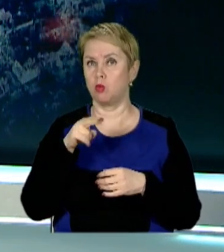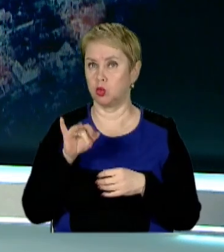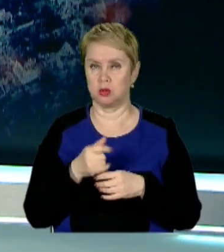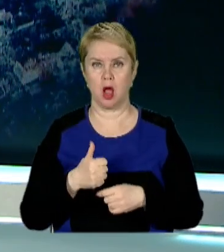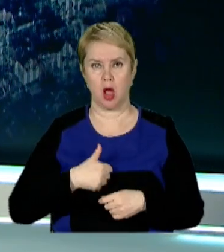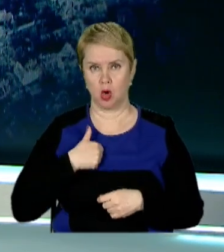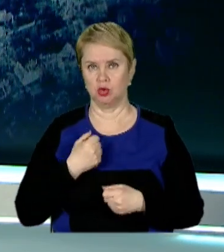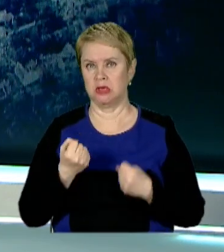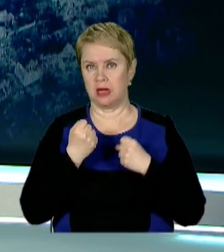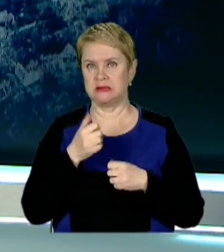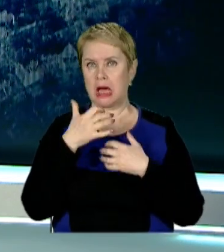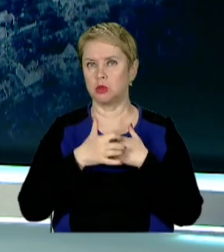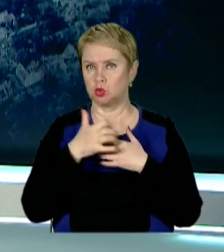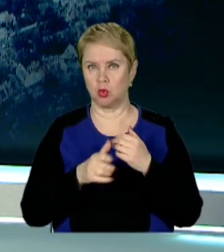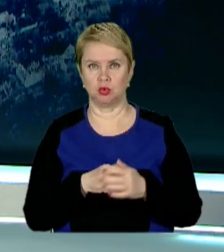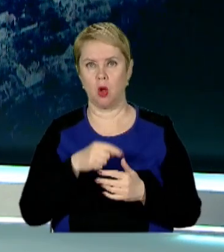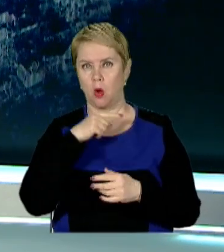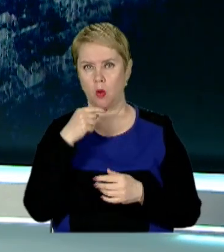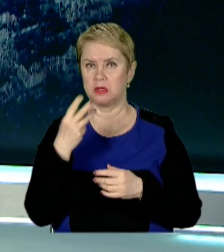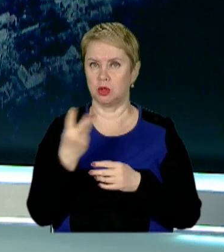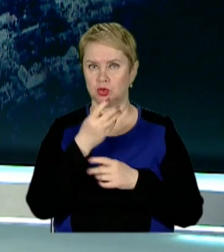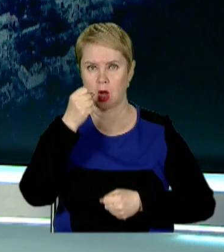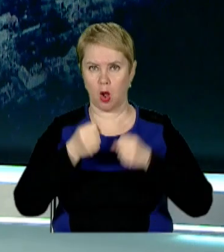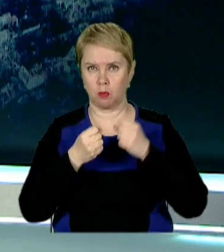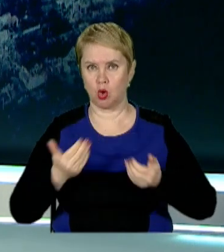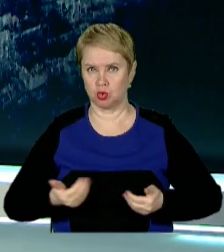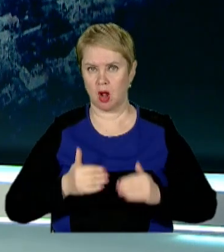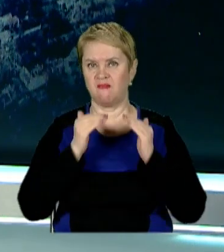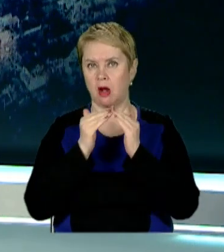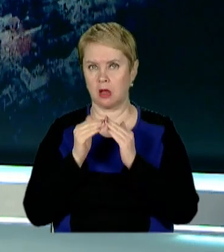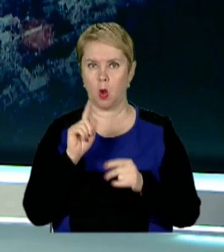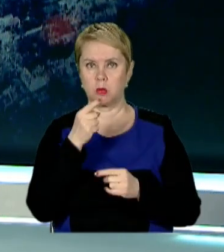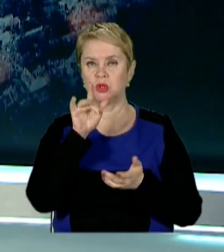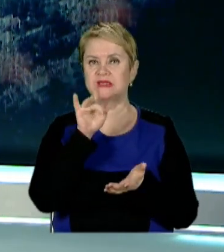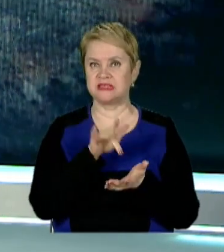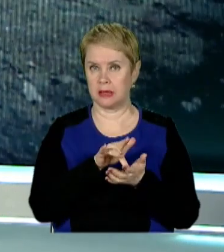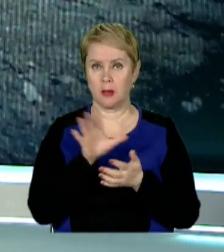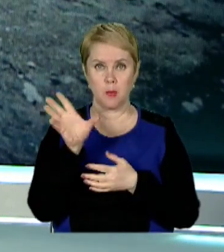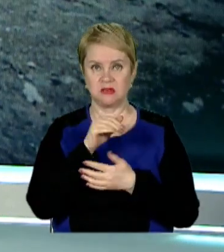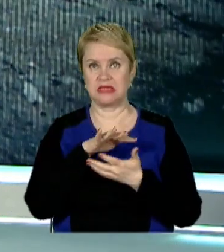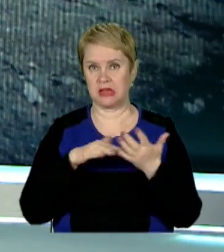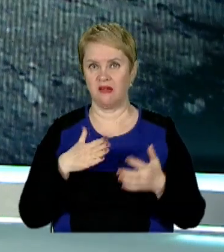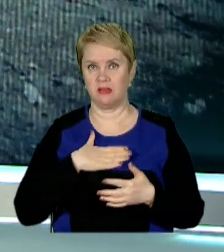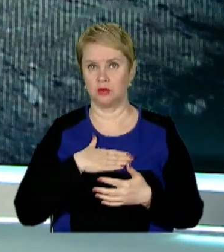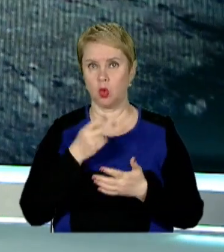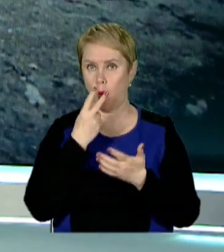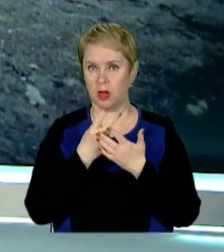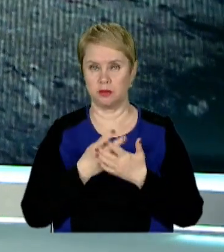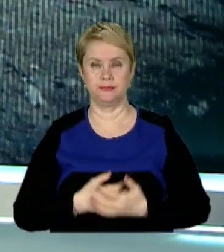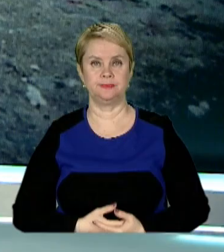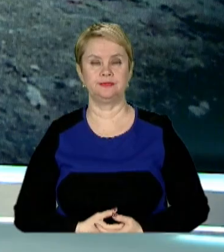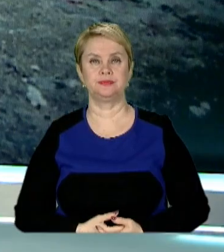Героїчно тримається і Херсонщина, окупанти тричі гатили по житлових кварталах обласного центру. Про все далі у нашому огляді.